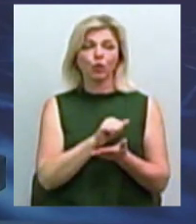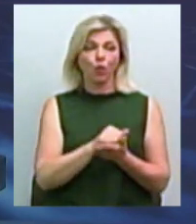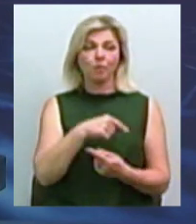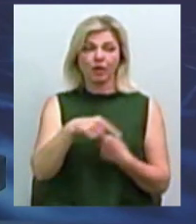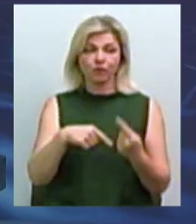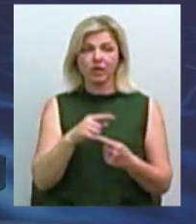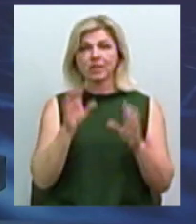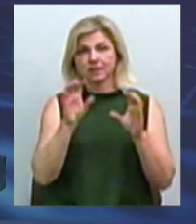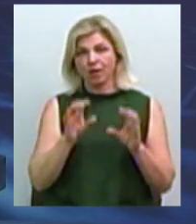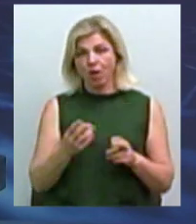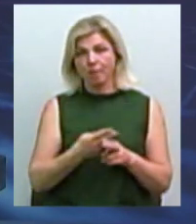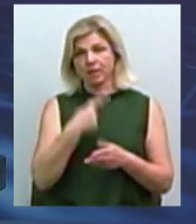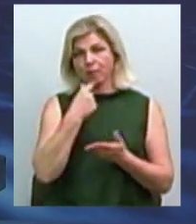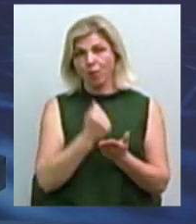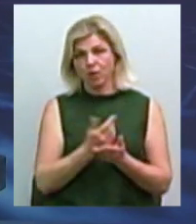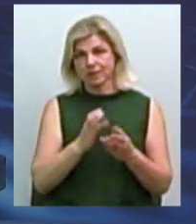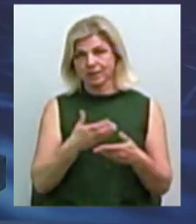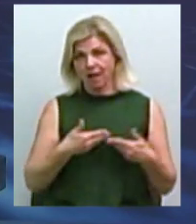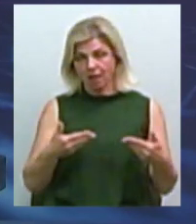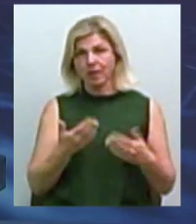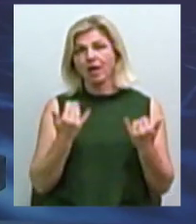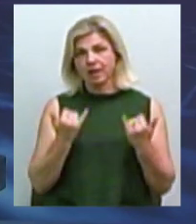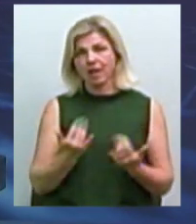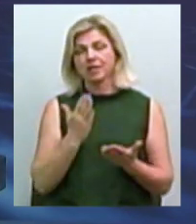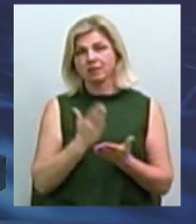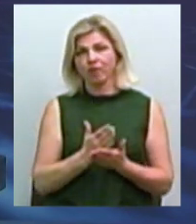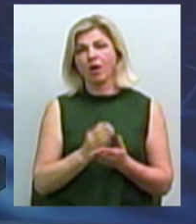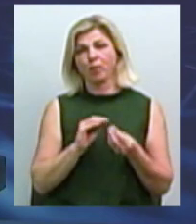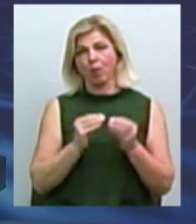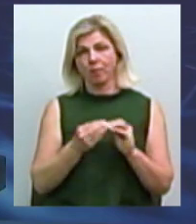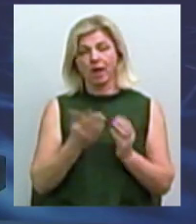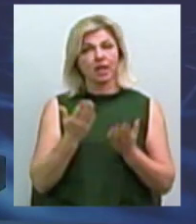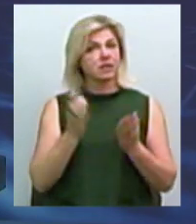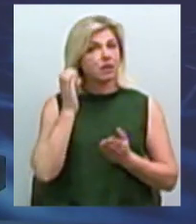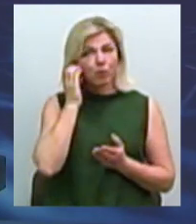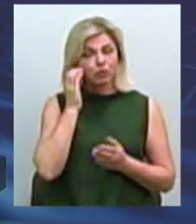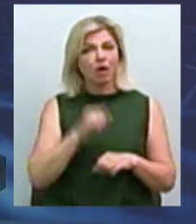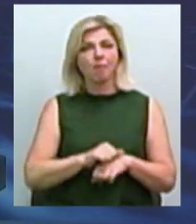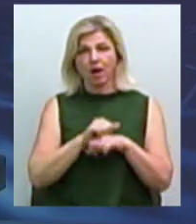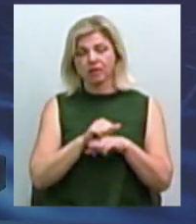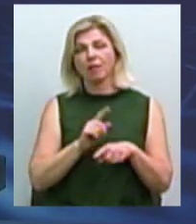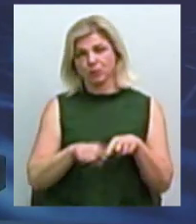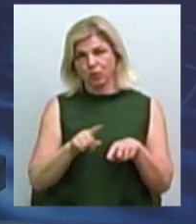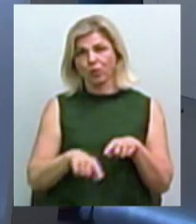законів, який приймався, без погодження з нами. Тому сьогодні є дуже велика проблема. Якщо не почують, майдан не за горами.